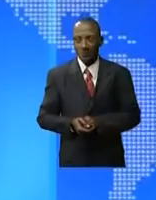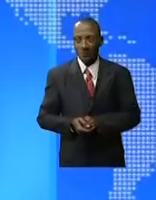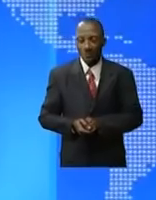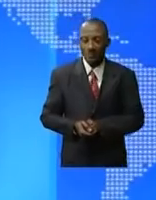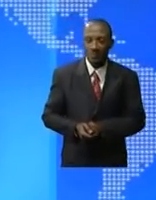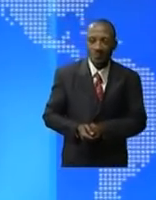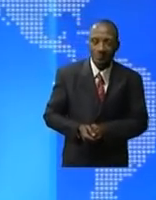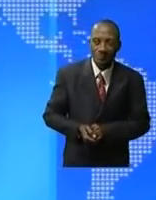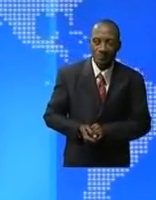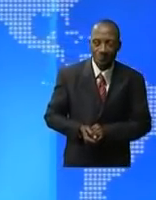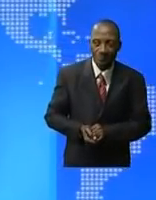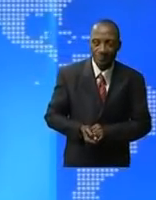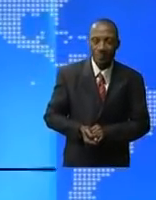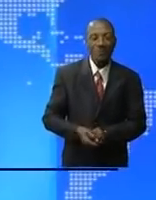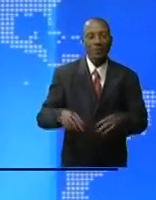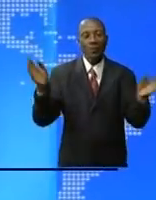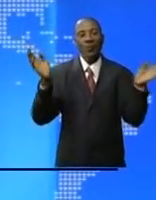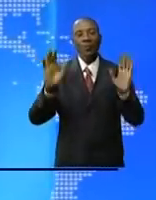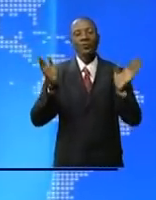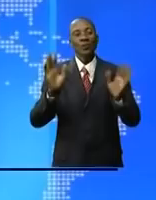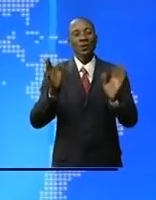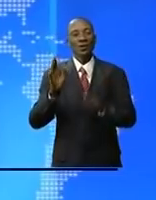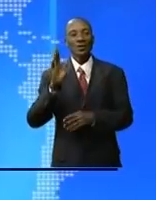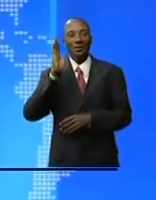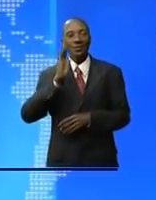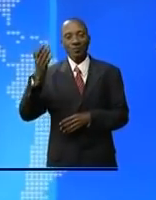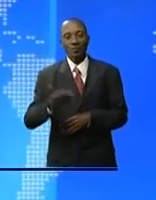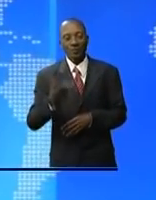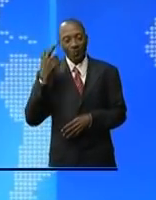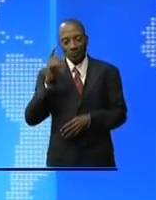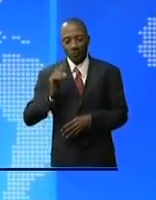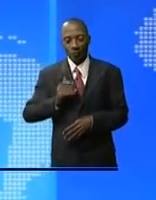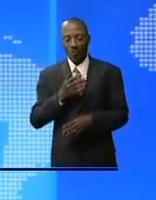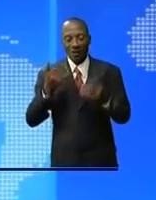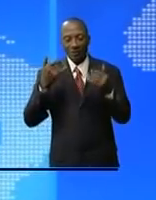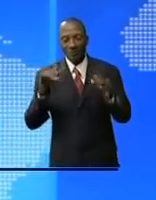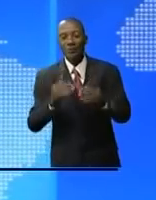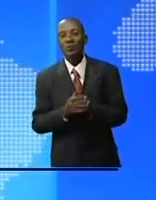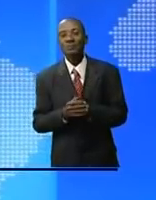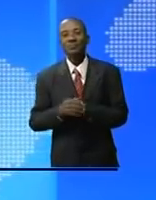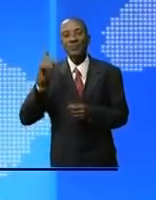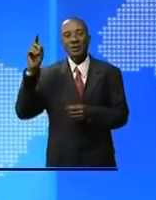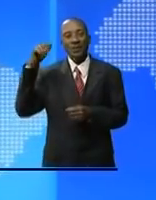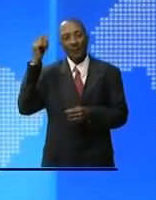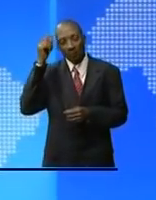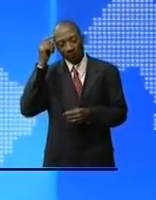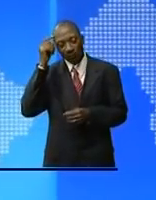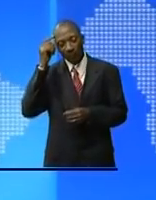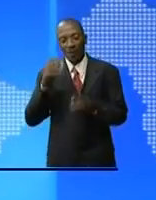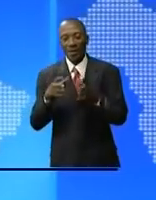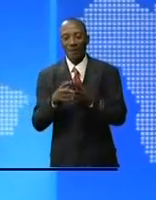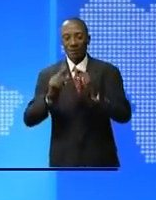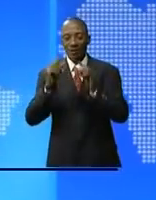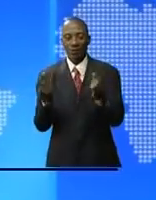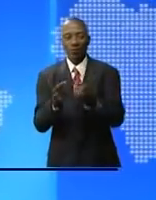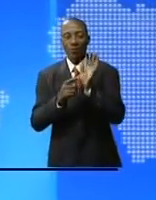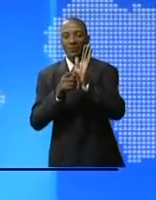Mesdames, Messieurs, bonsoir, bienvenue aux 19h. Un seul titre au sommaire, le gouvernement et le bon syndical de l'administration publique pour en prendre